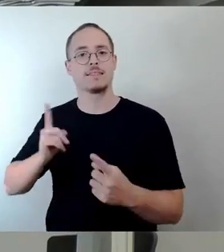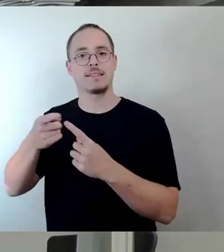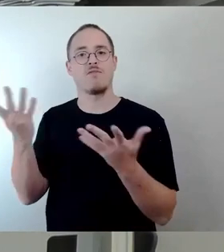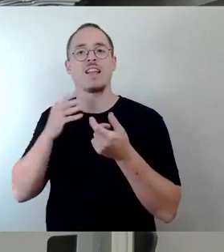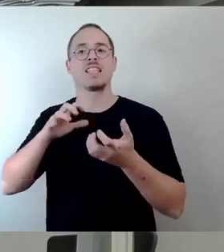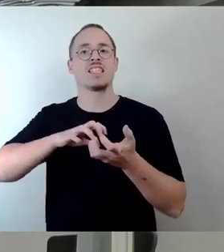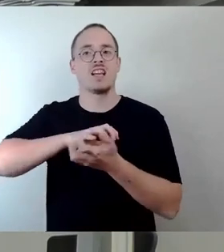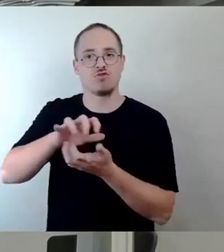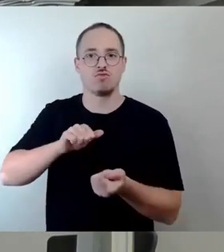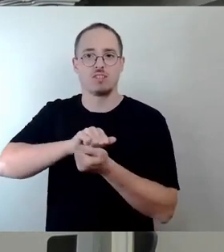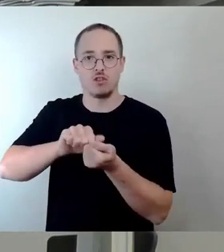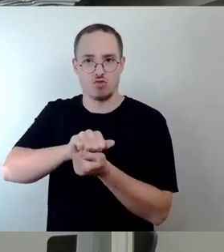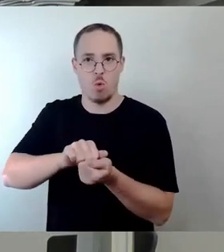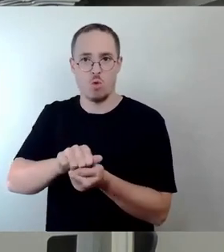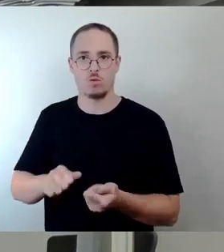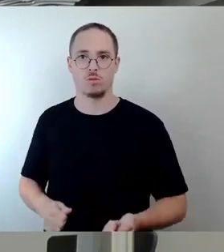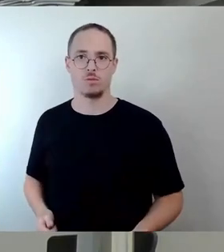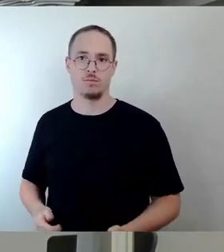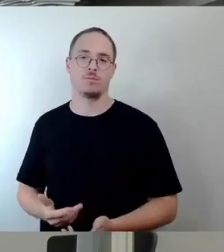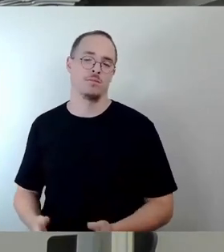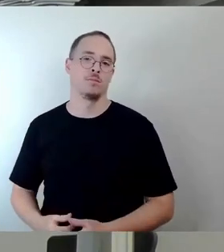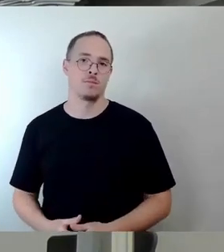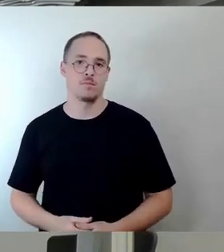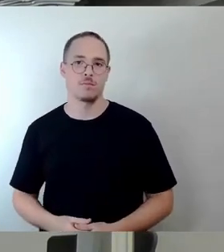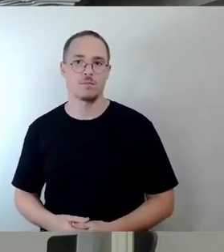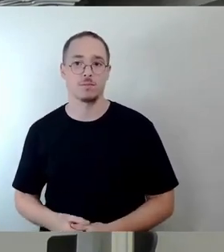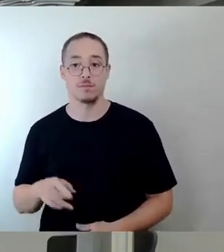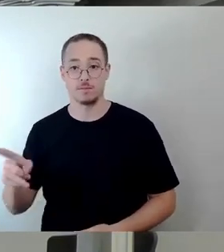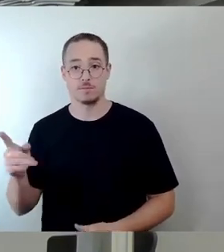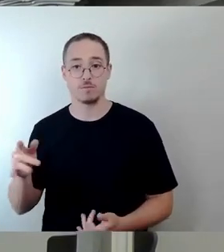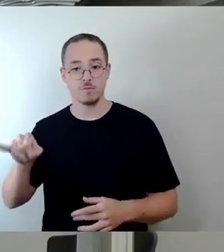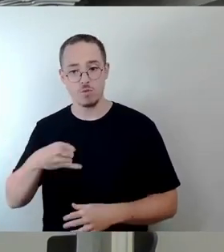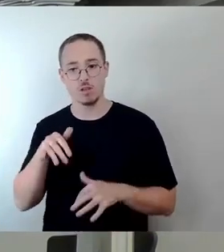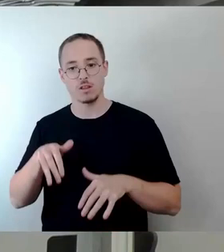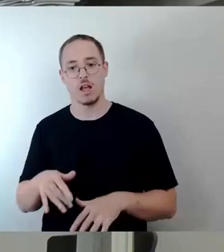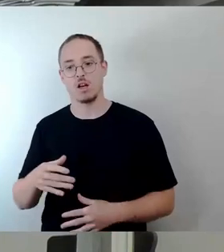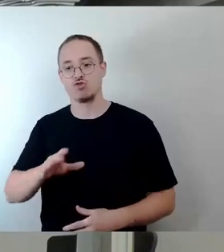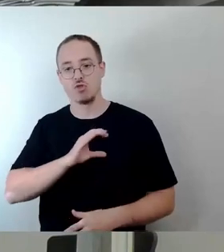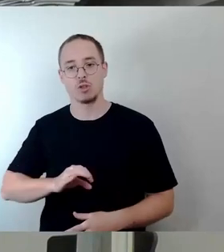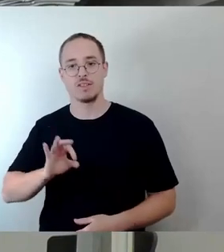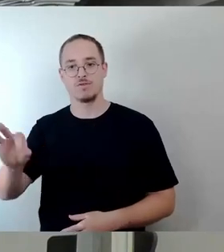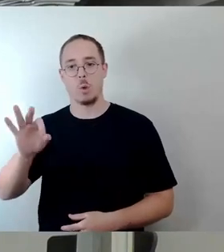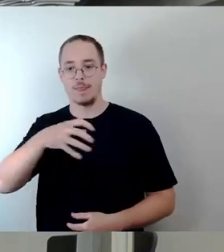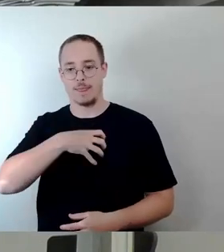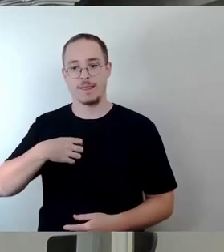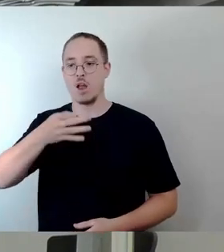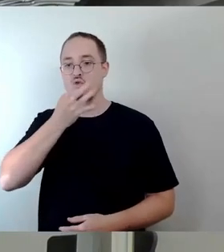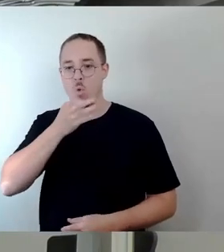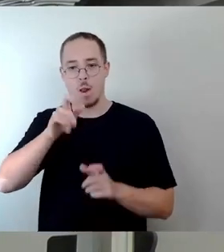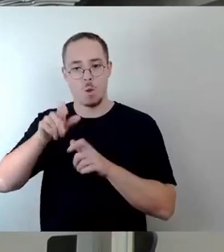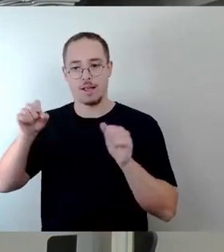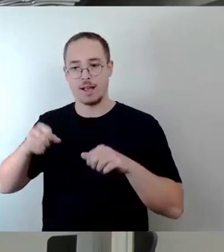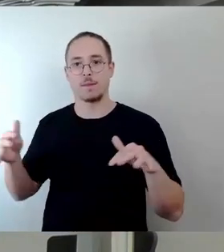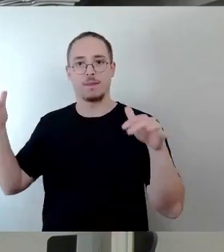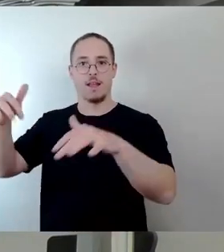große Chance für das junge, lebendige Dresden. Sie haben das gesehen. Wo haben wir denn sonst einen Ort in dieser Innenstadt, wo sich freiwillig junge Leute treffen nachmittags? Sie